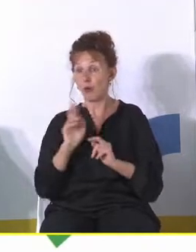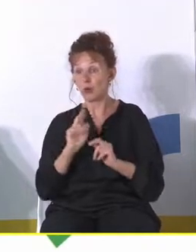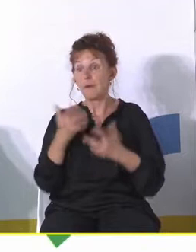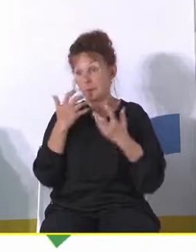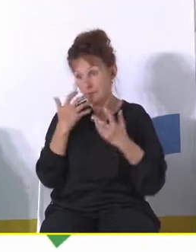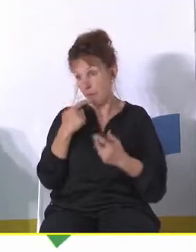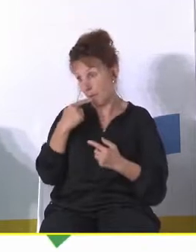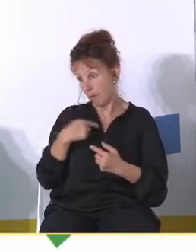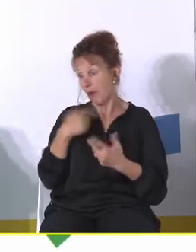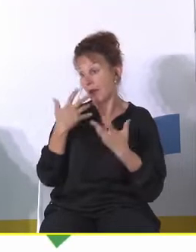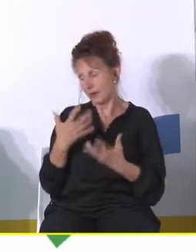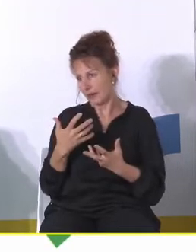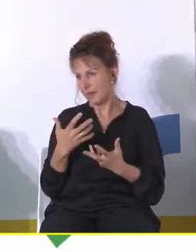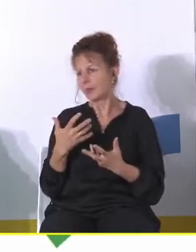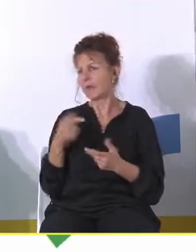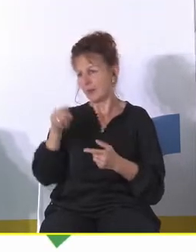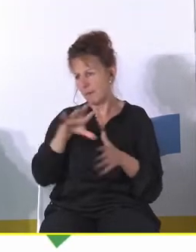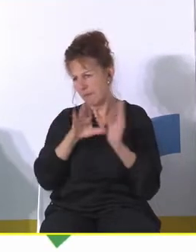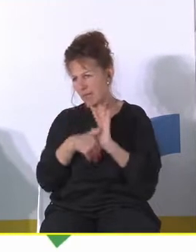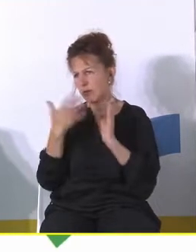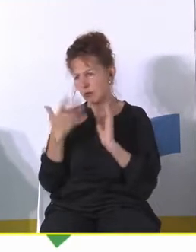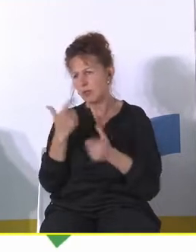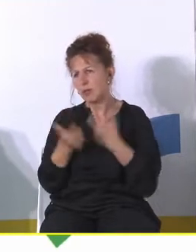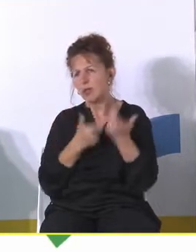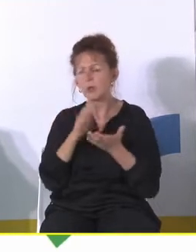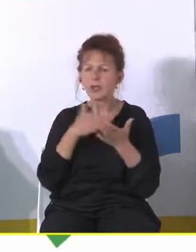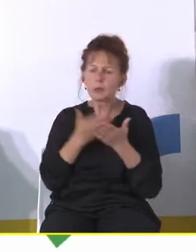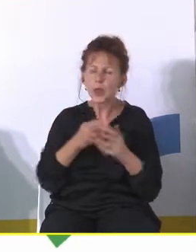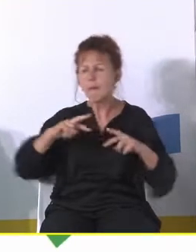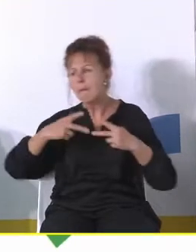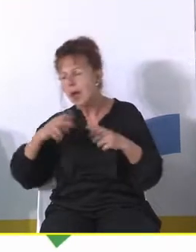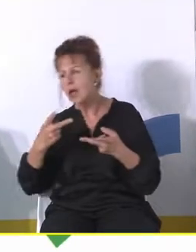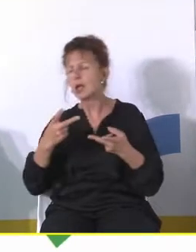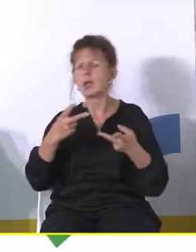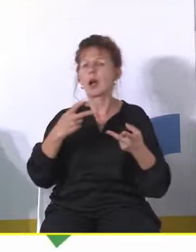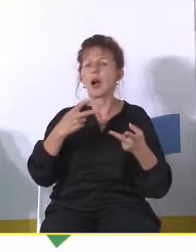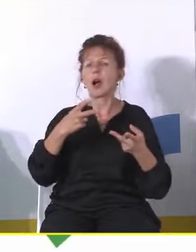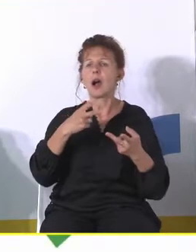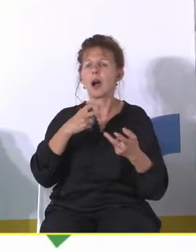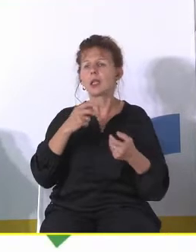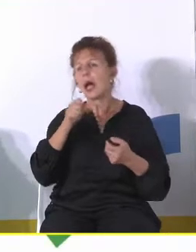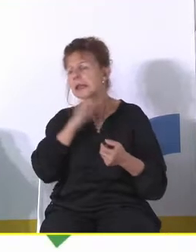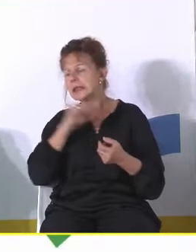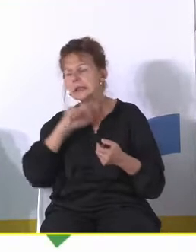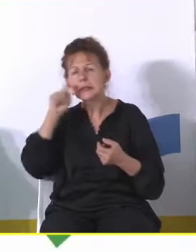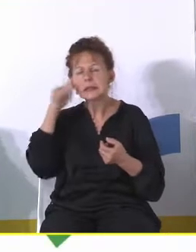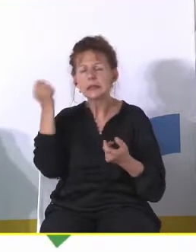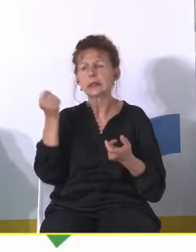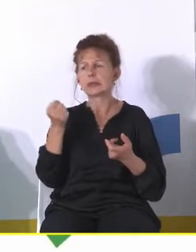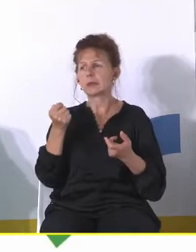mieście, jakaś organizacja społeczna, chcielibyśmy tam zrobić jakiś piknik, dla dziadków czy babć.